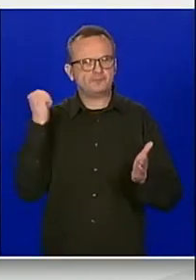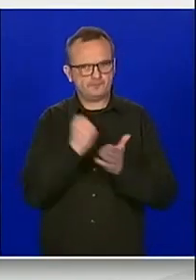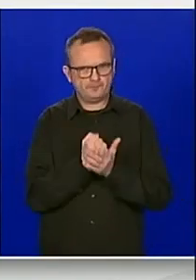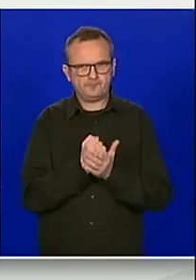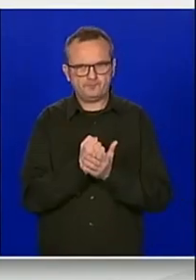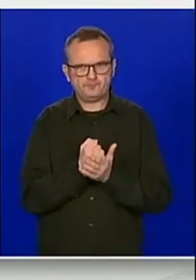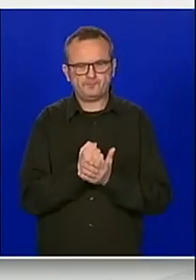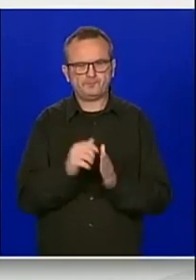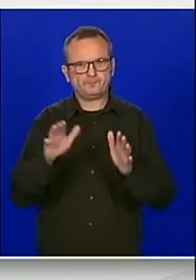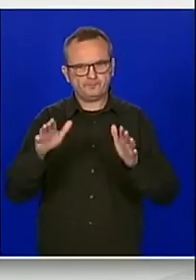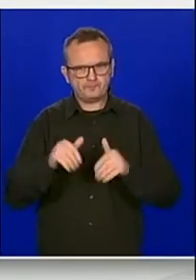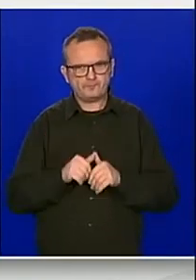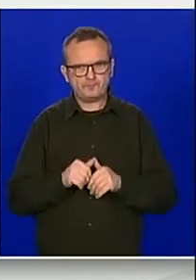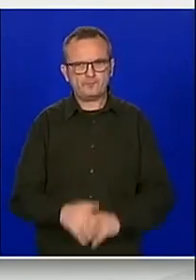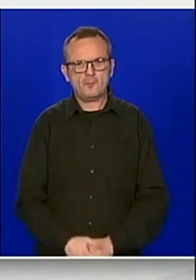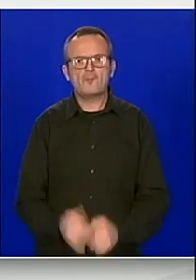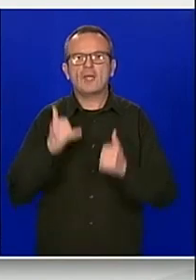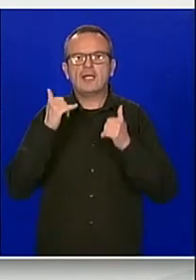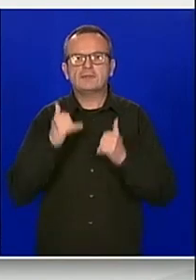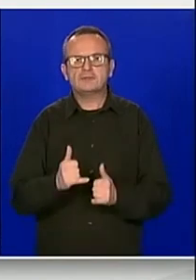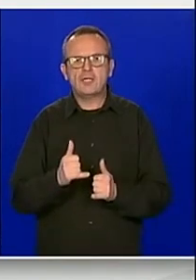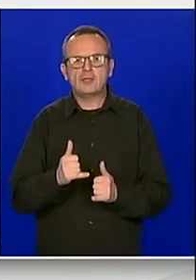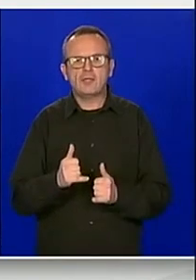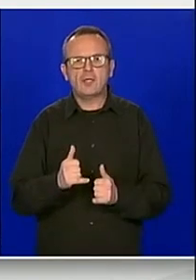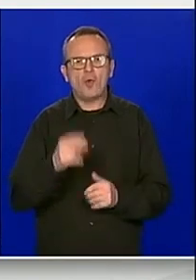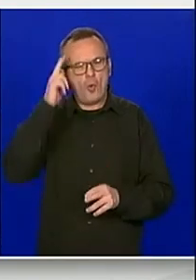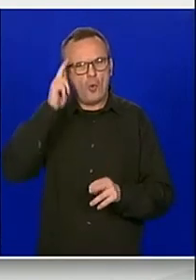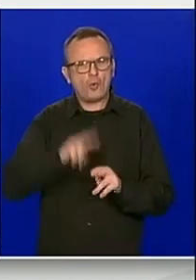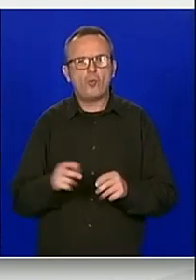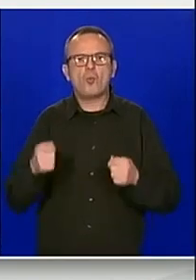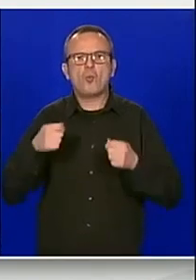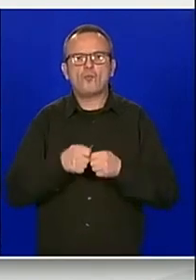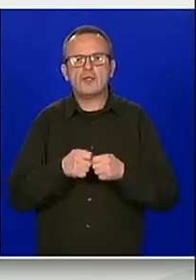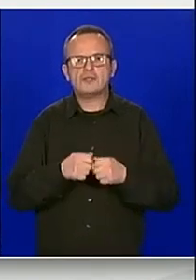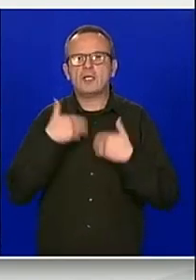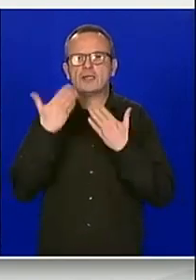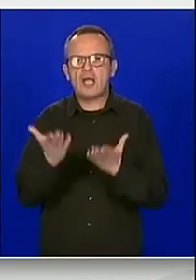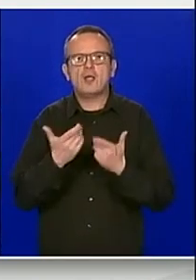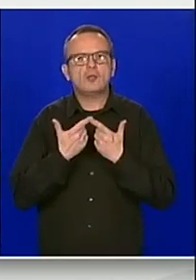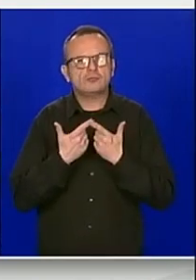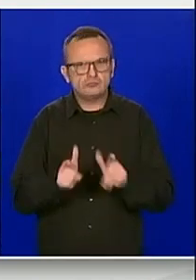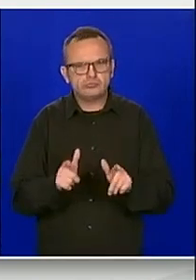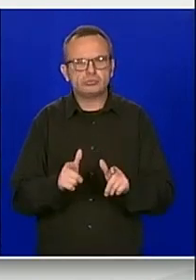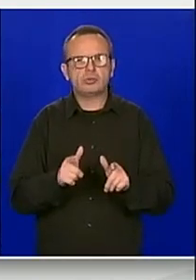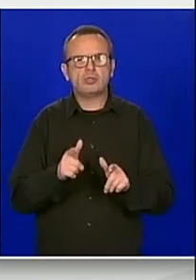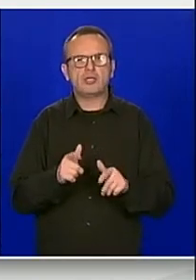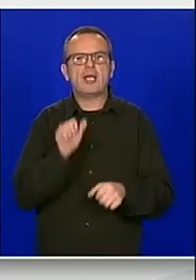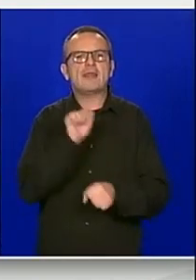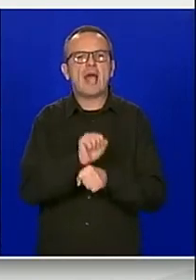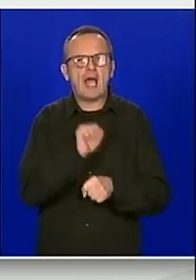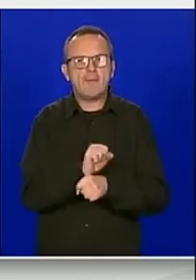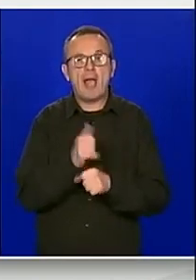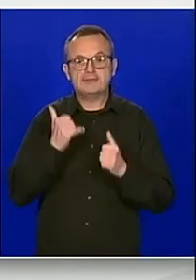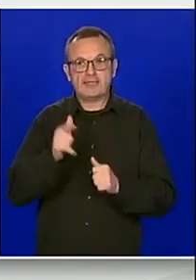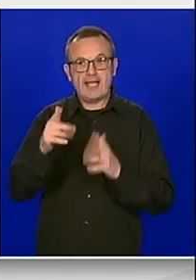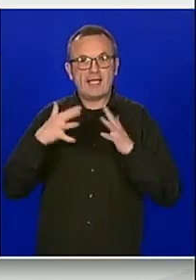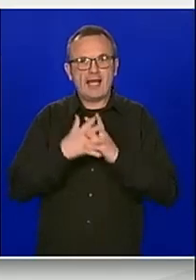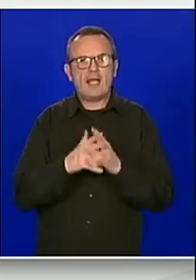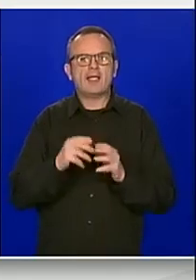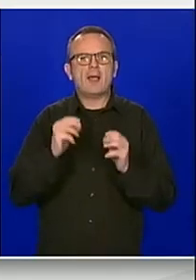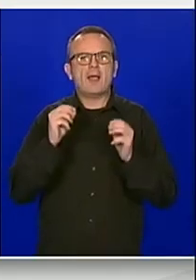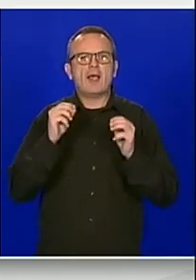prihvatili. Slijedi uobičajena odluka o davanju suglasnosti za zadrženje ovaj put Gospiću, Belišću,